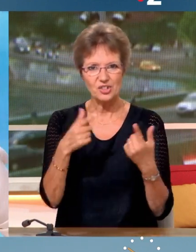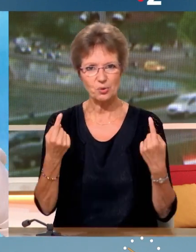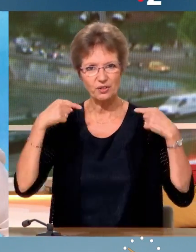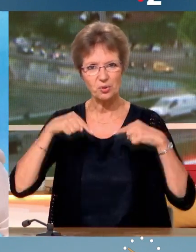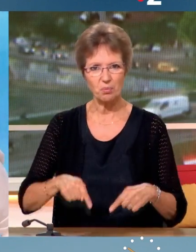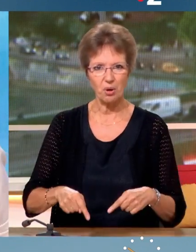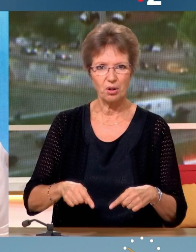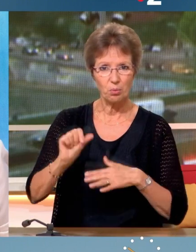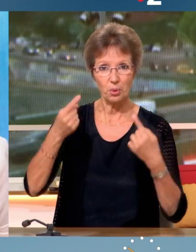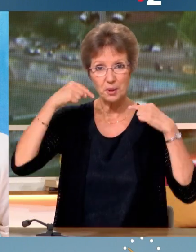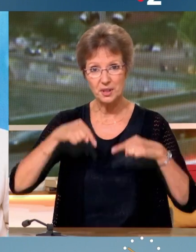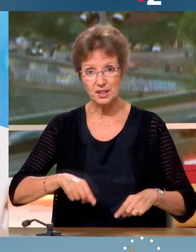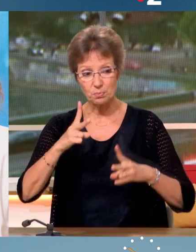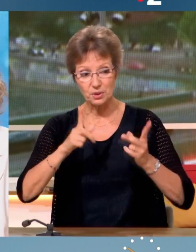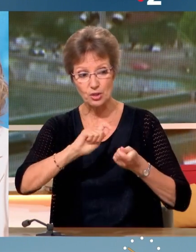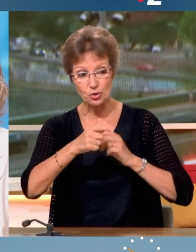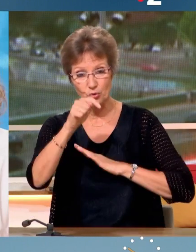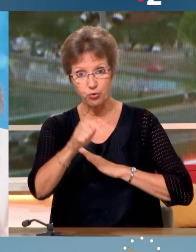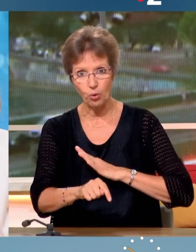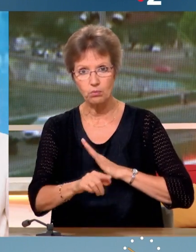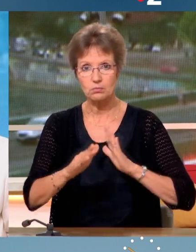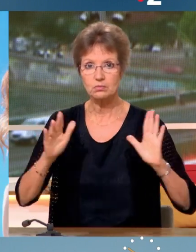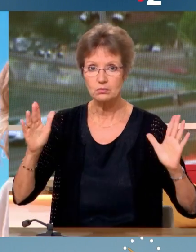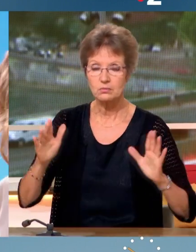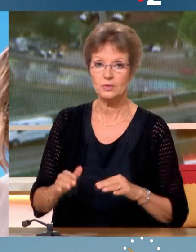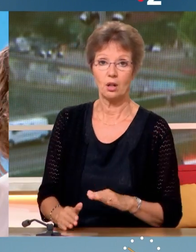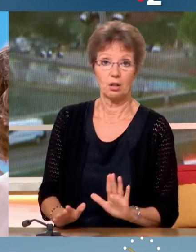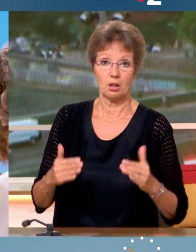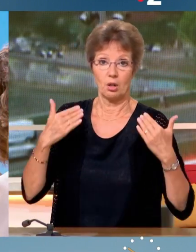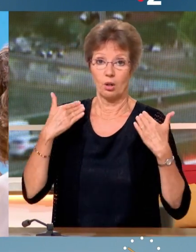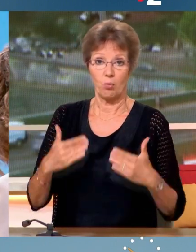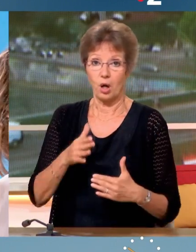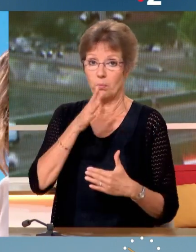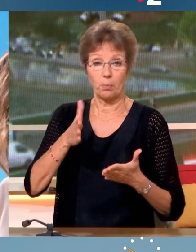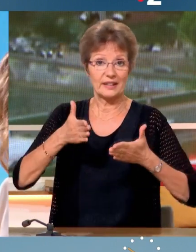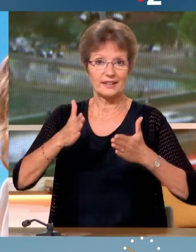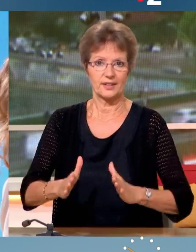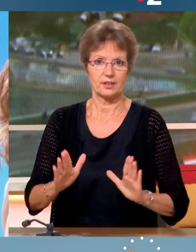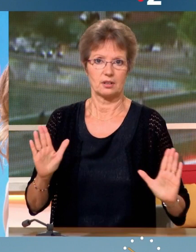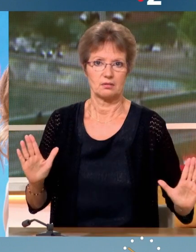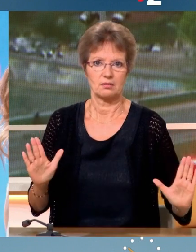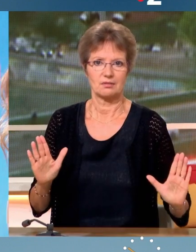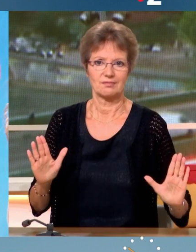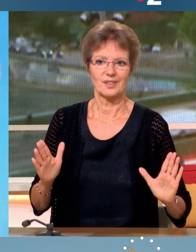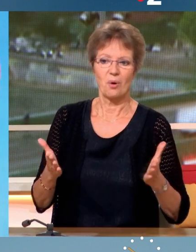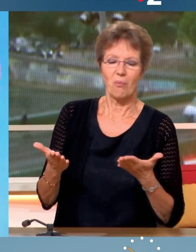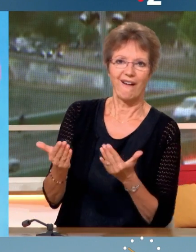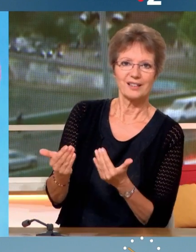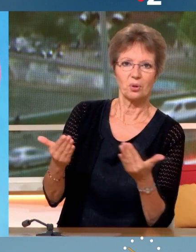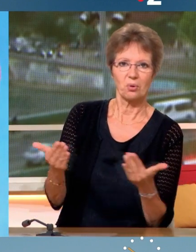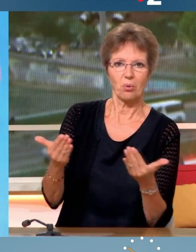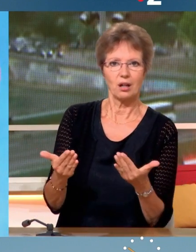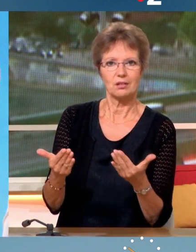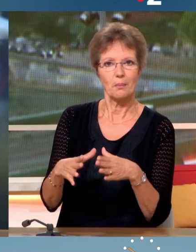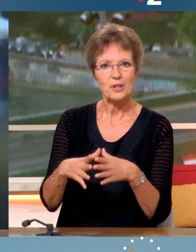Matignon ? Écoutez, un rééquilibrage, je ne pas là pour arbitrer au sein de la majorité. Ce qu'on attend, c'est une majorité qui soit à l'écoute des